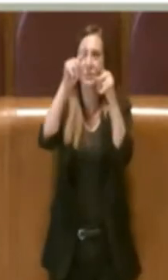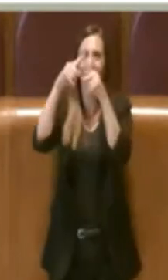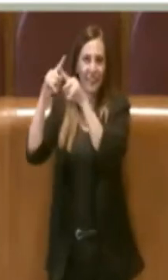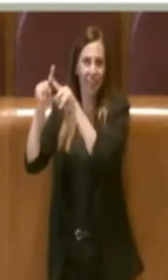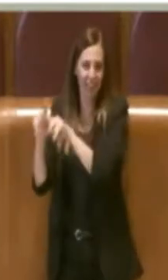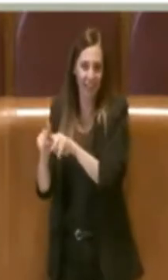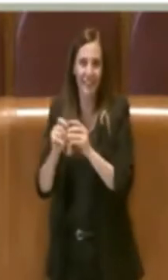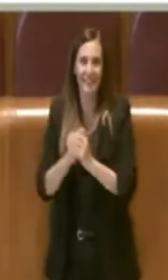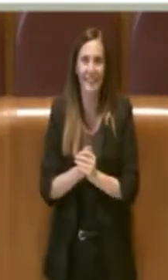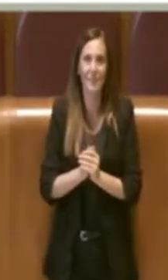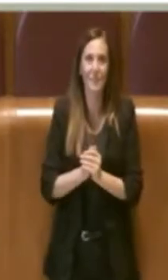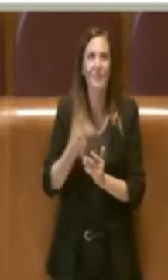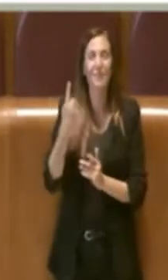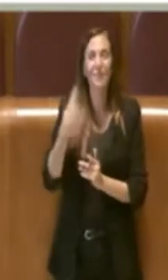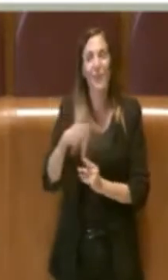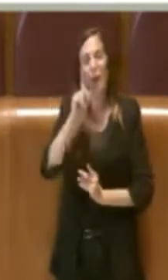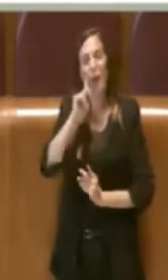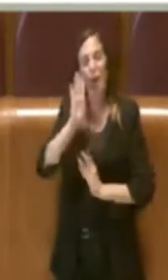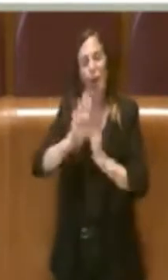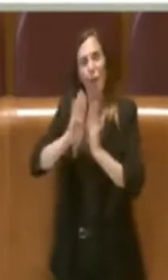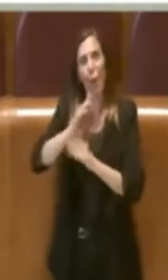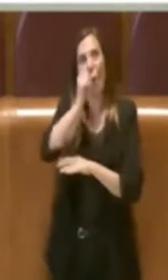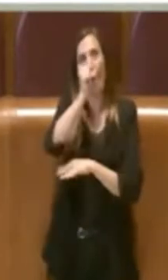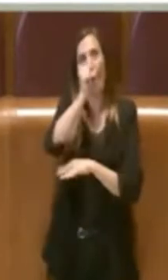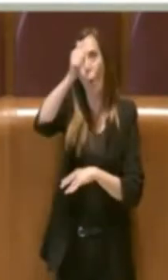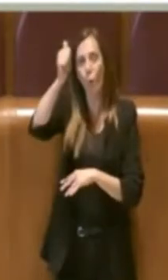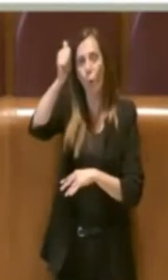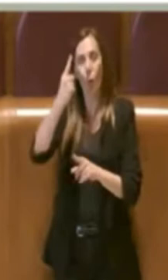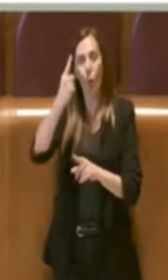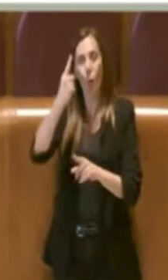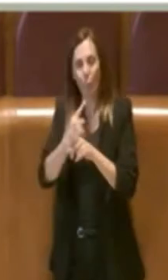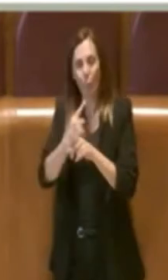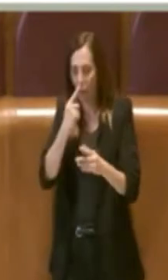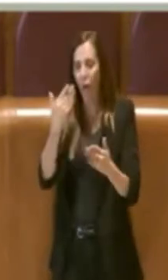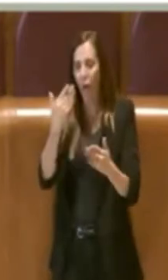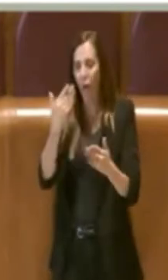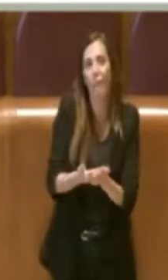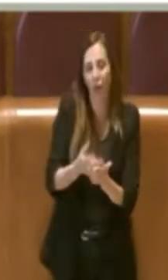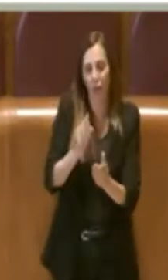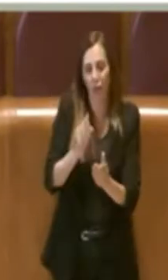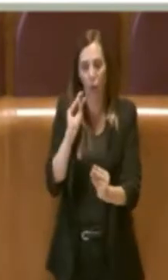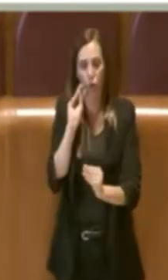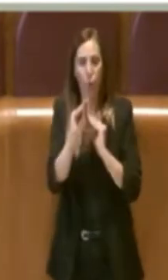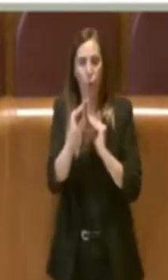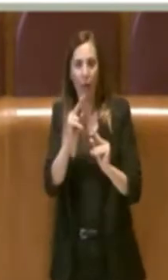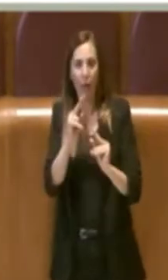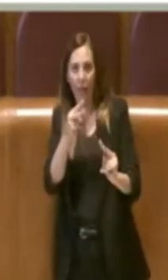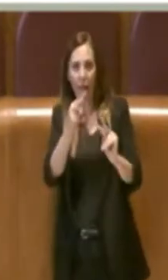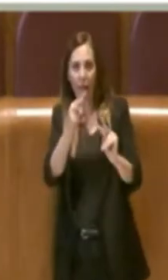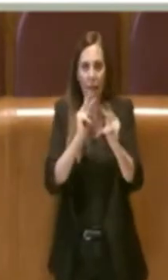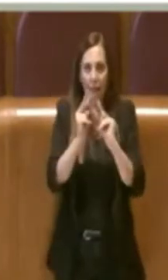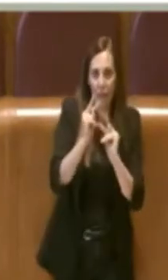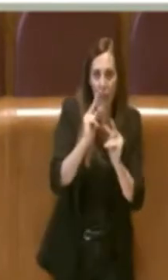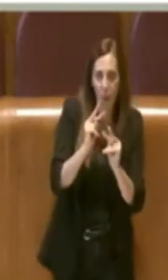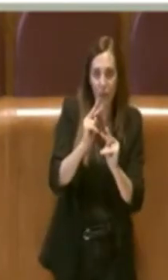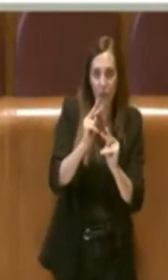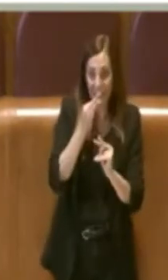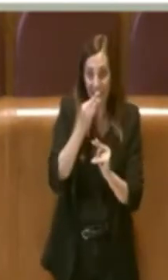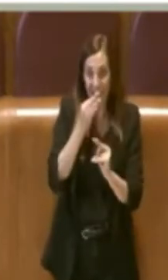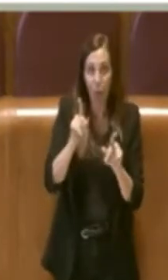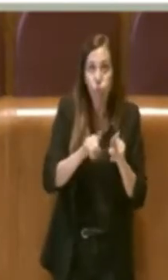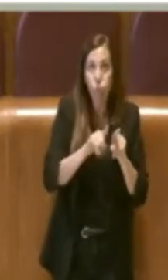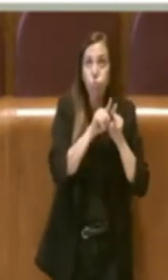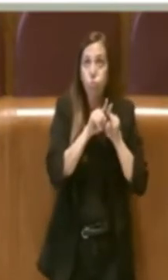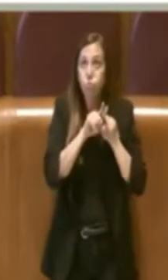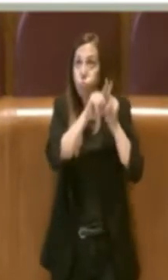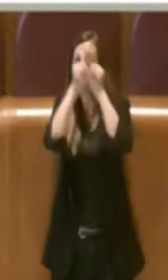E quindi rispetto alla capacità di ognuno di essi di saper rispondere alla crescente domanda sociale, che chiaramente non può essere la stessa nei